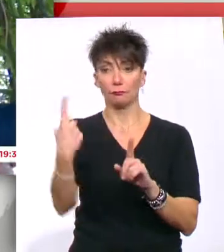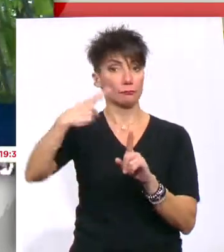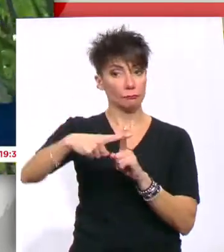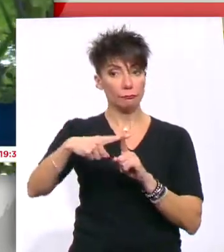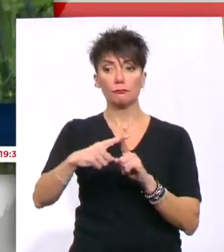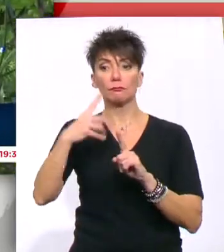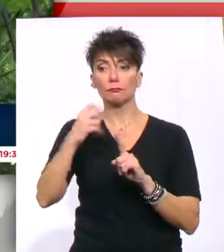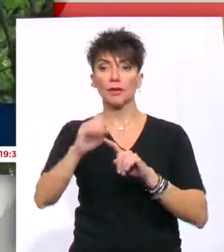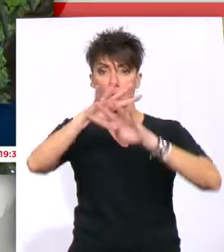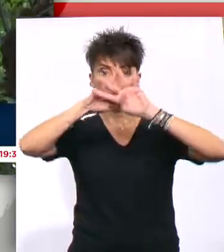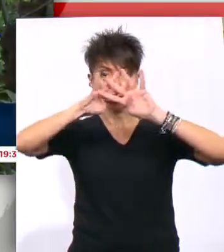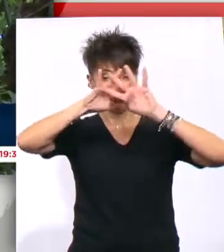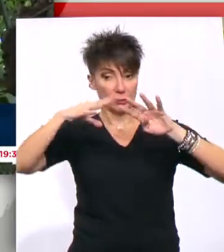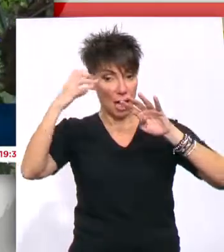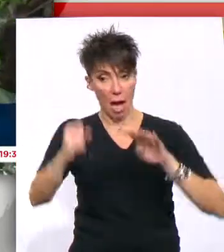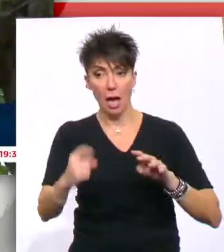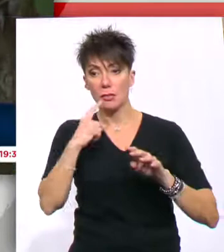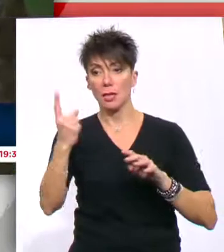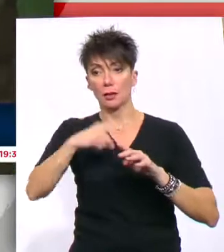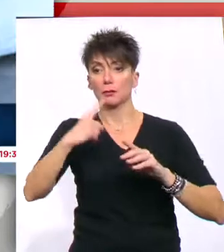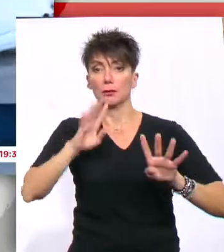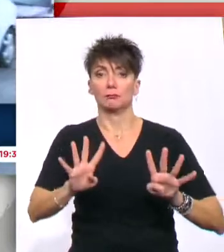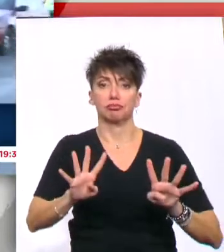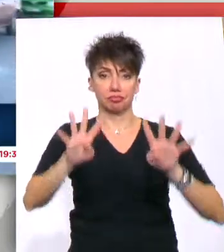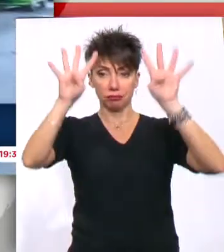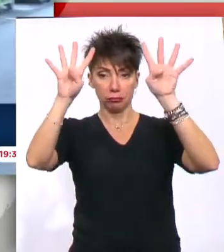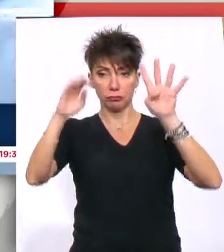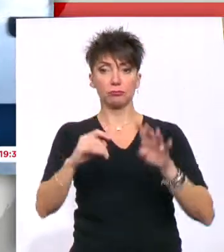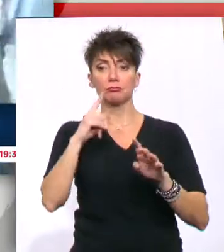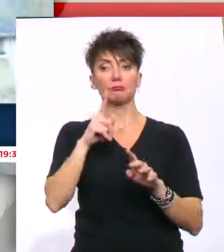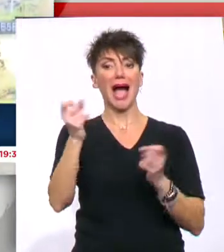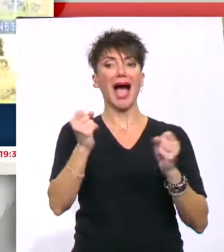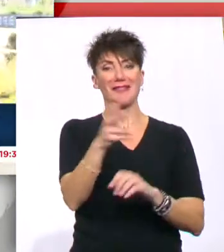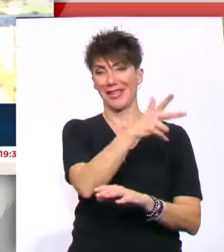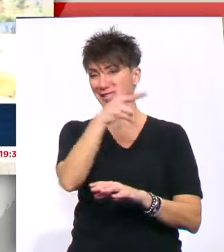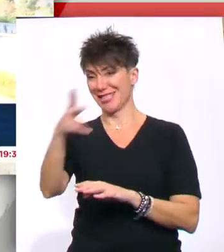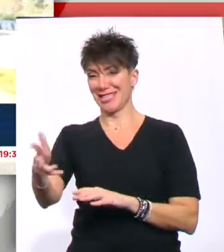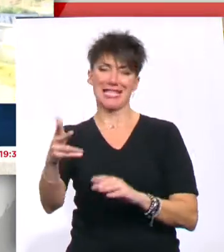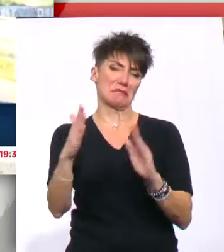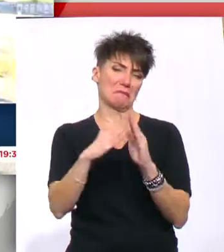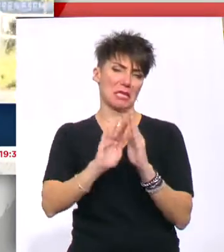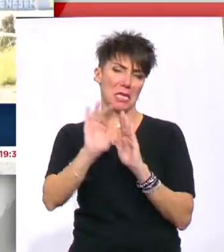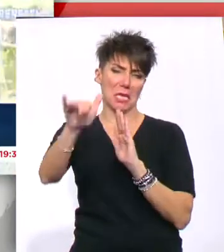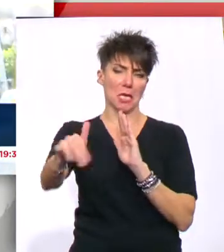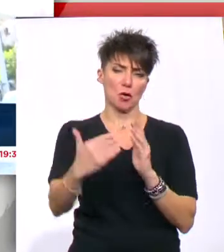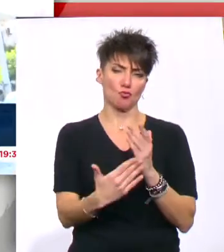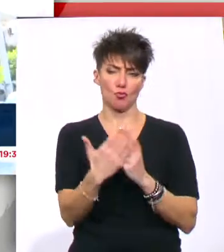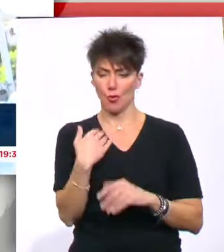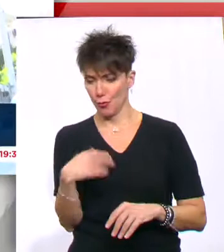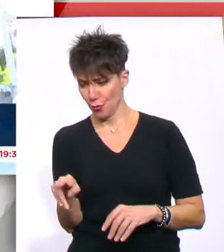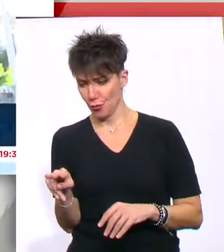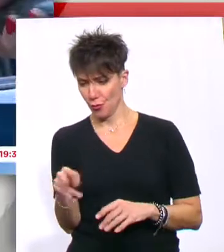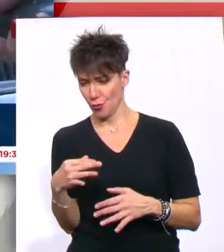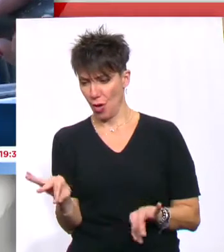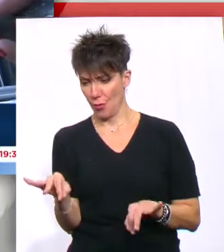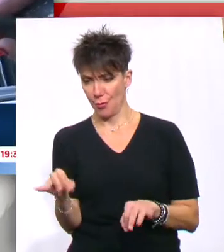πλέγμα πίσω και ανεβάσαμε και τα κάγκελα. Είχε παρκάρει το αυτοκίνητό της κάτω από το σπίτι της. Το πρωί όμως είχε